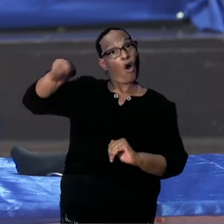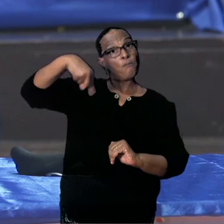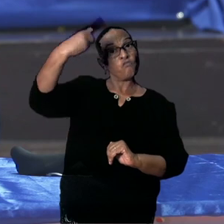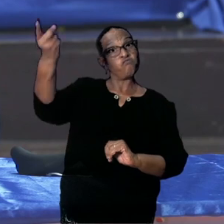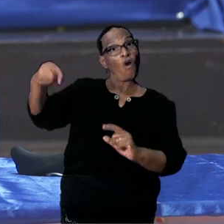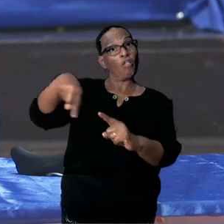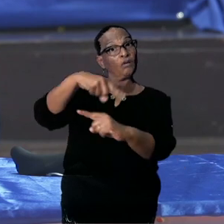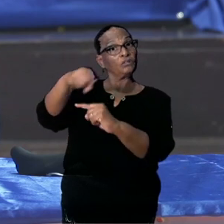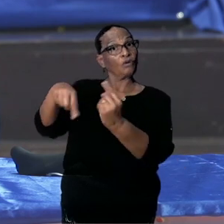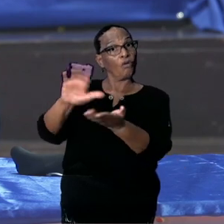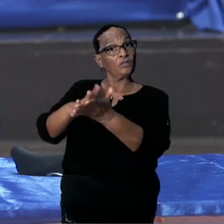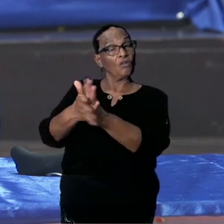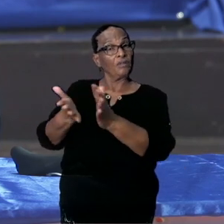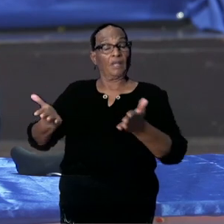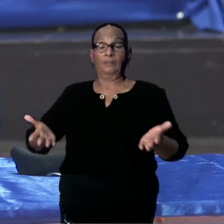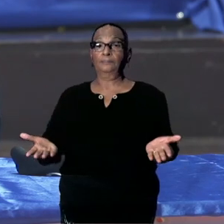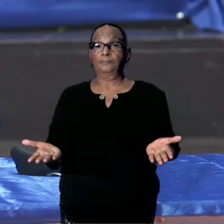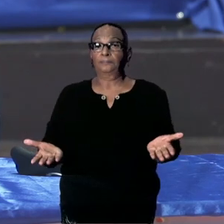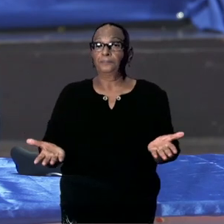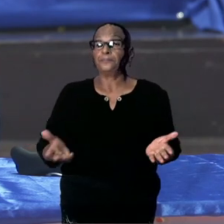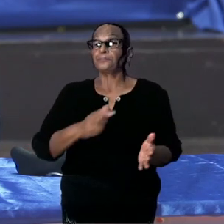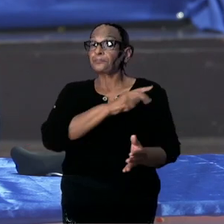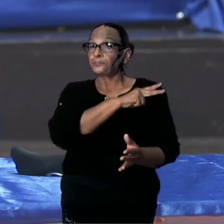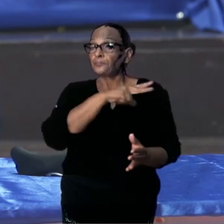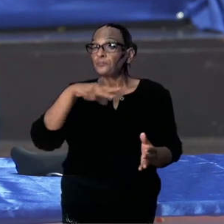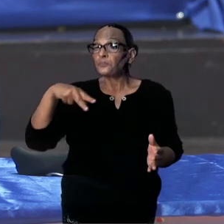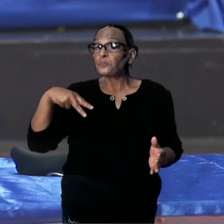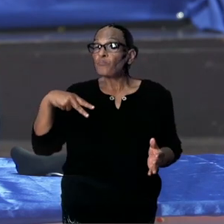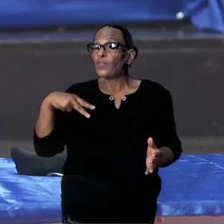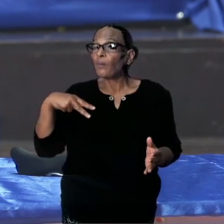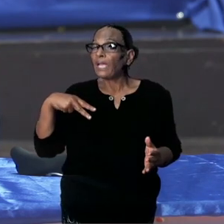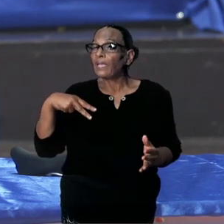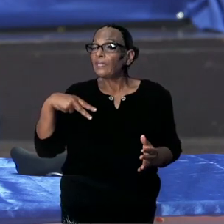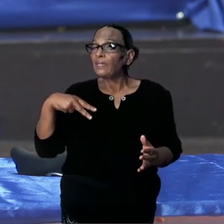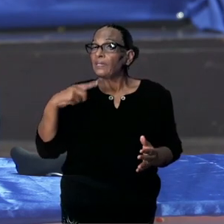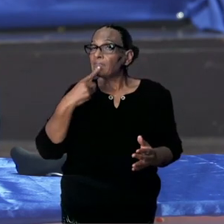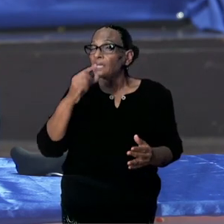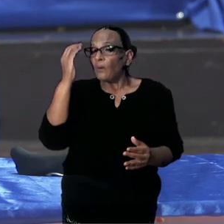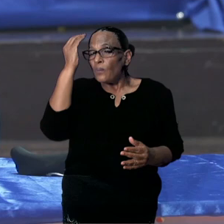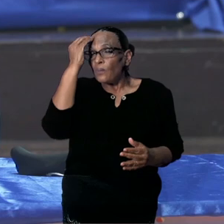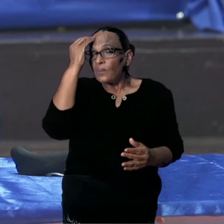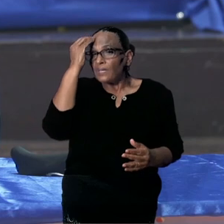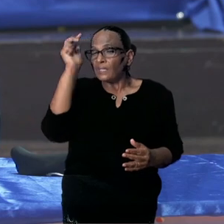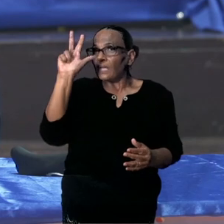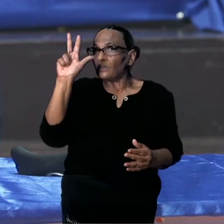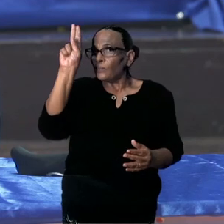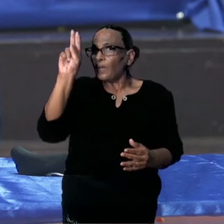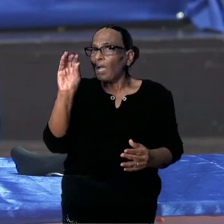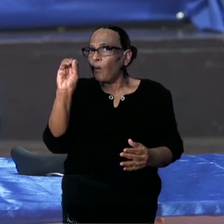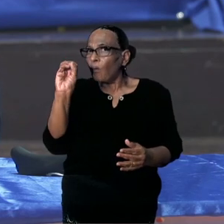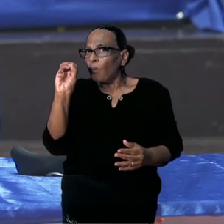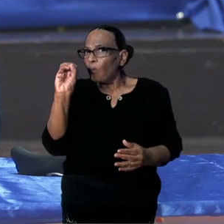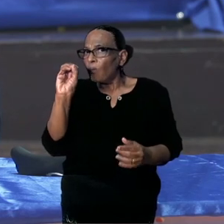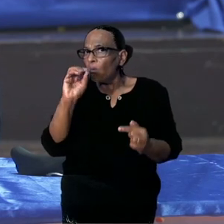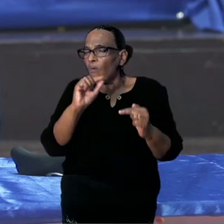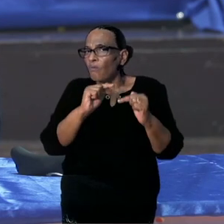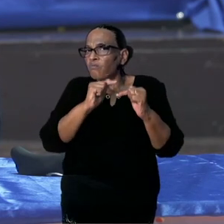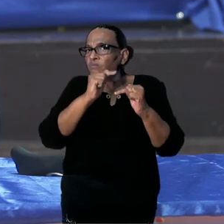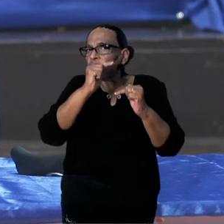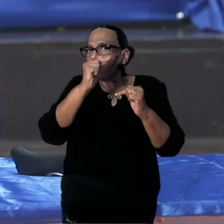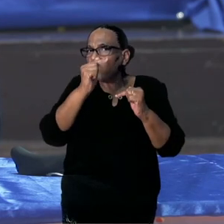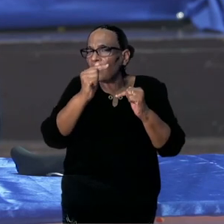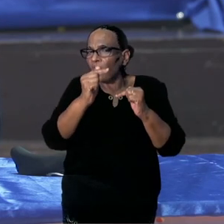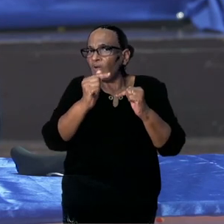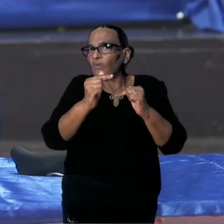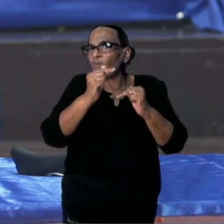ronde van onderhandelingen. En wij hebben gezegd, wetende dat de WHO ook in volgorde heeft een